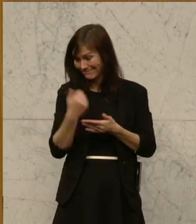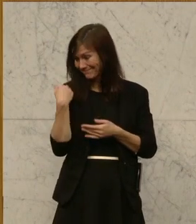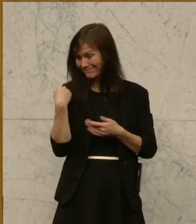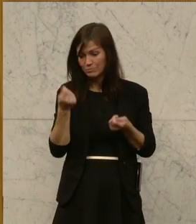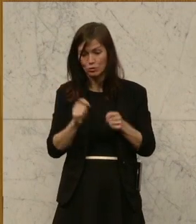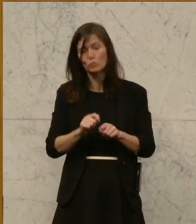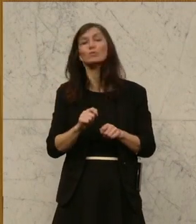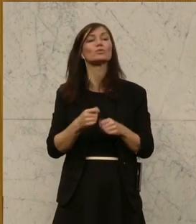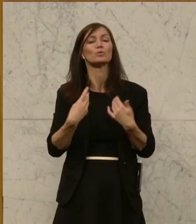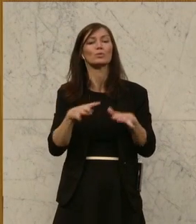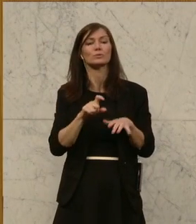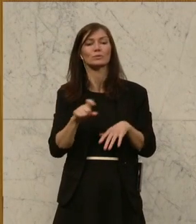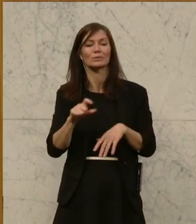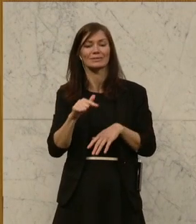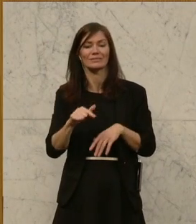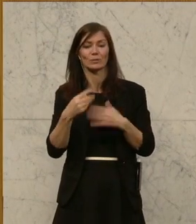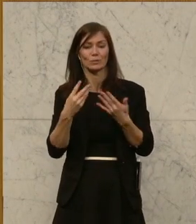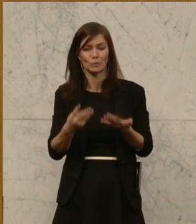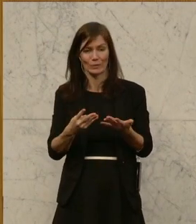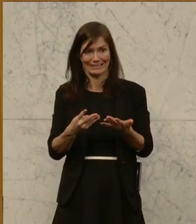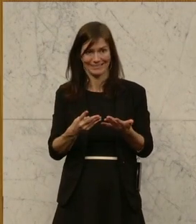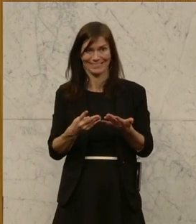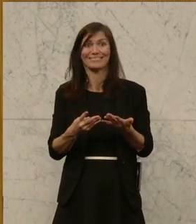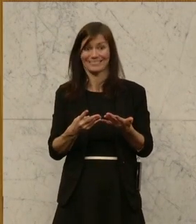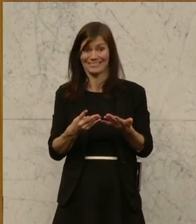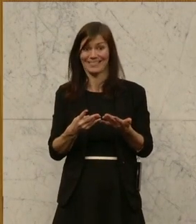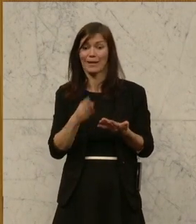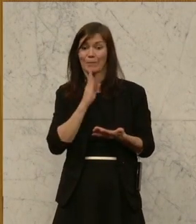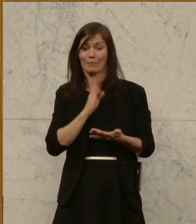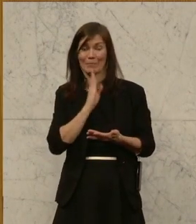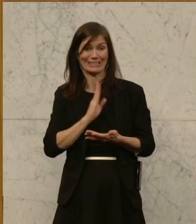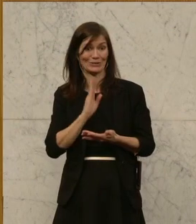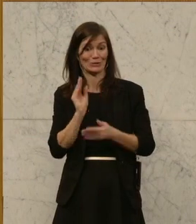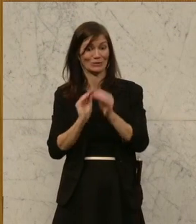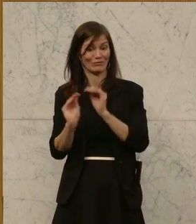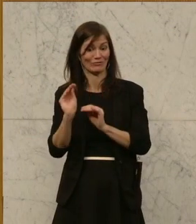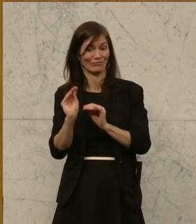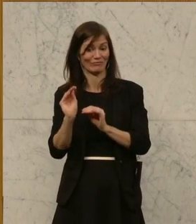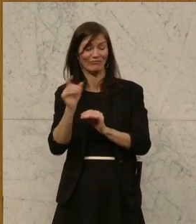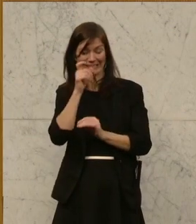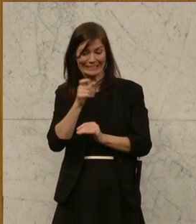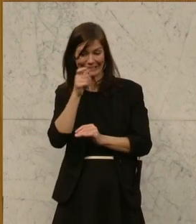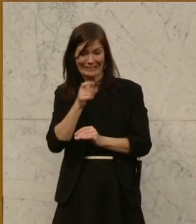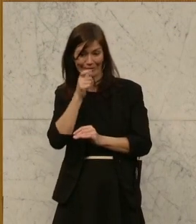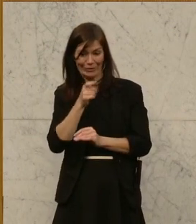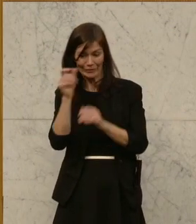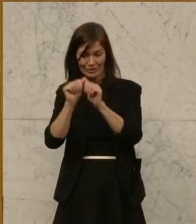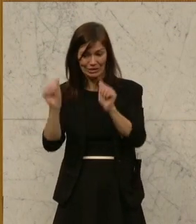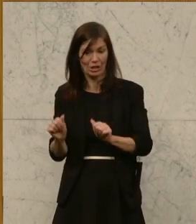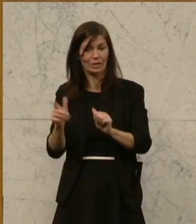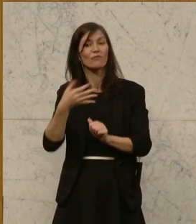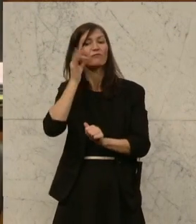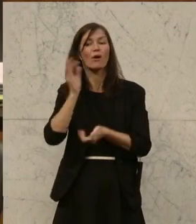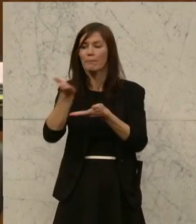hat die Pensionsversicherungsanstalt die Beratung der Frauen immer nach der gleichen Logik gemacht